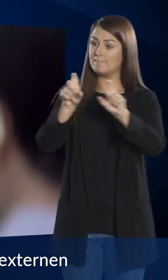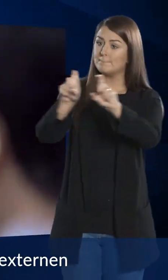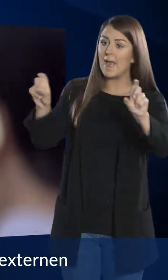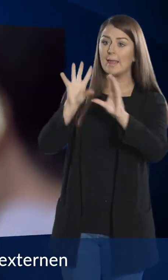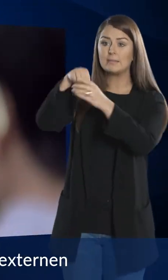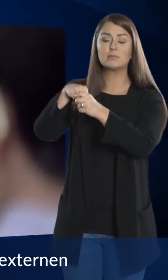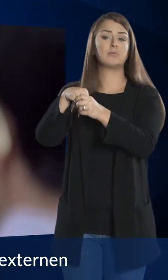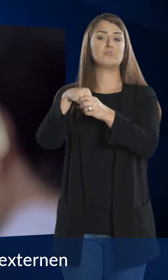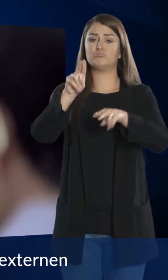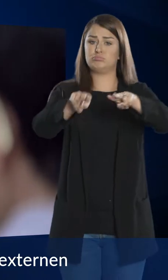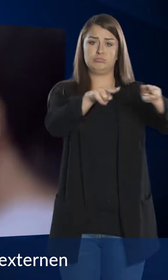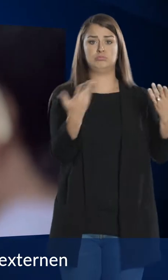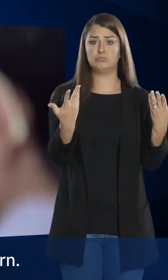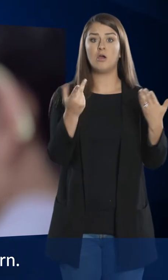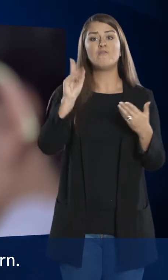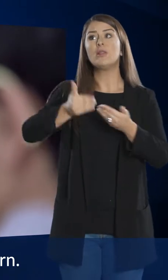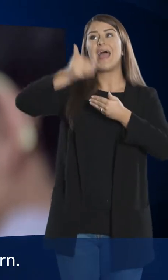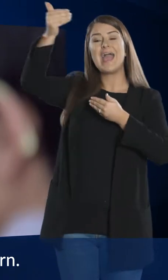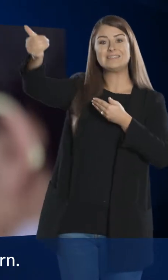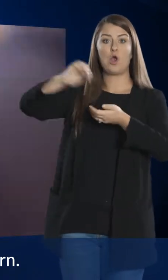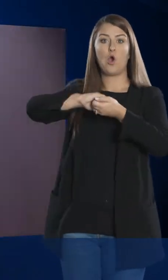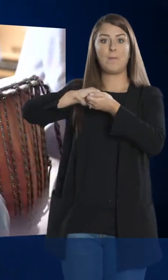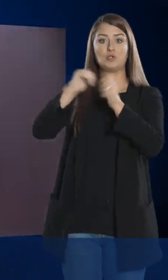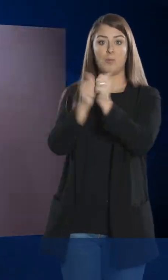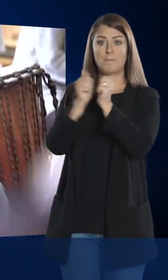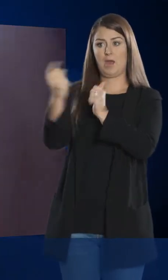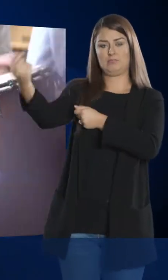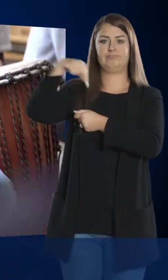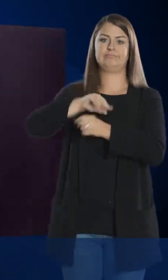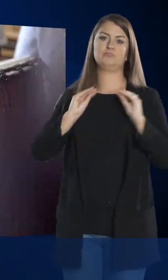Percussiongruppe. Unterstützt von externen Kooperationspartnern.